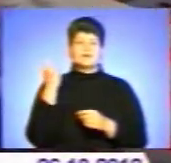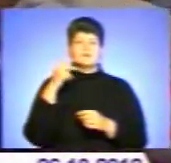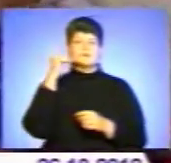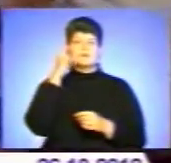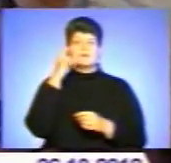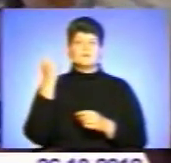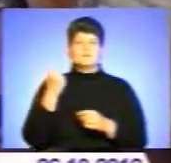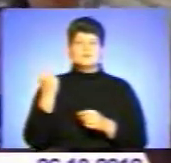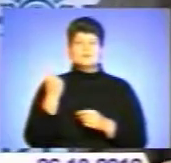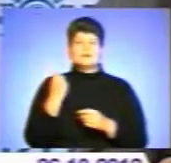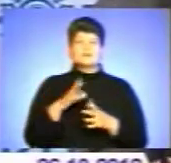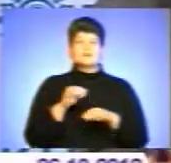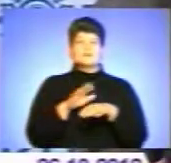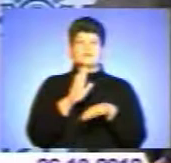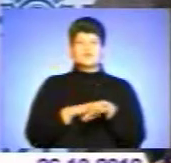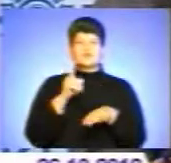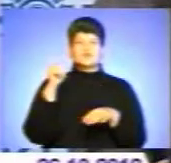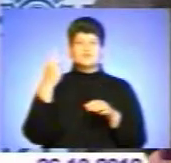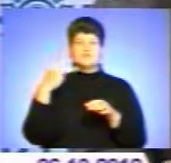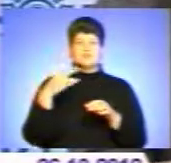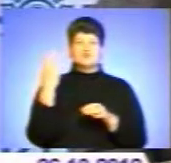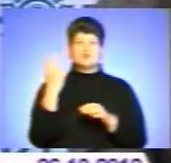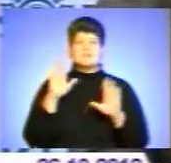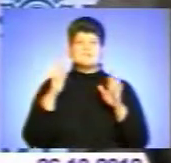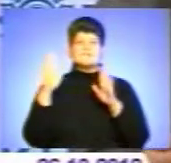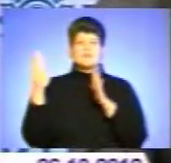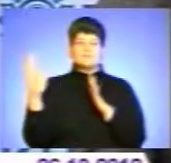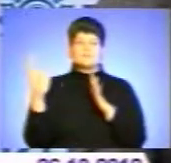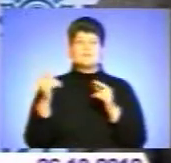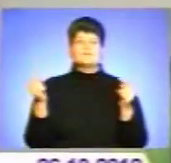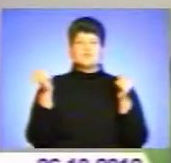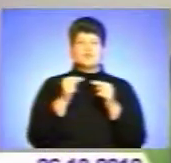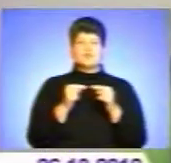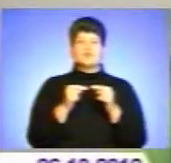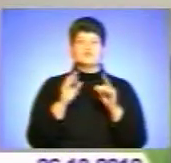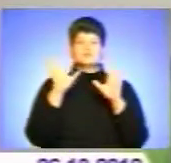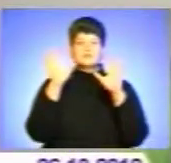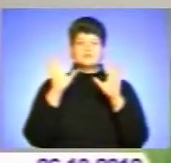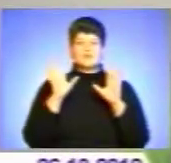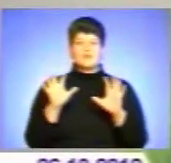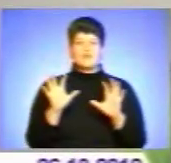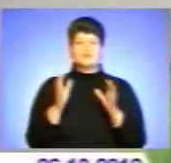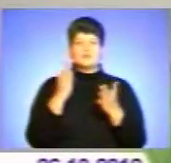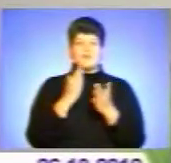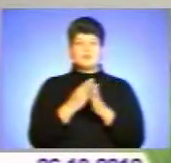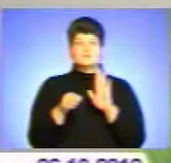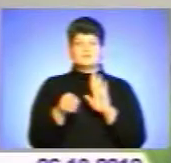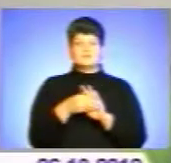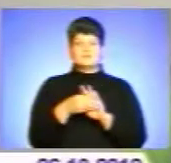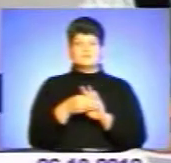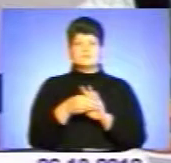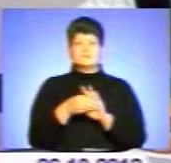Спостерігачам вдалося зафіксувати 124 випадки, як відповідно до чинного законодавства мають ознаки підкупу.